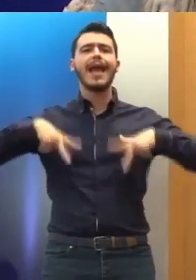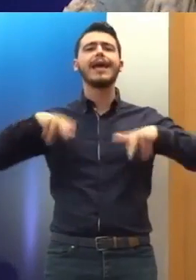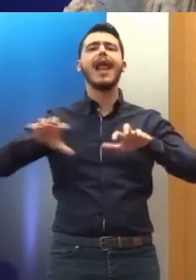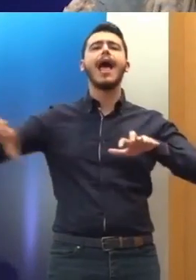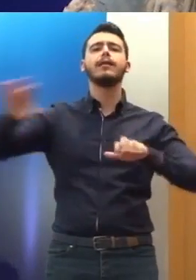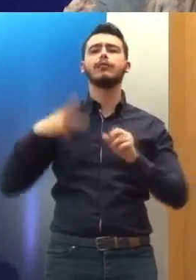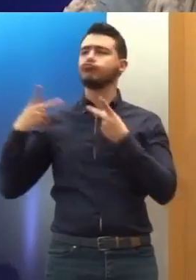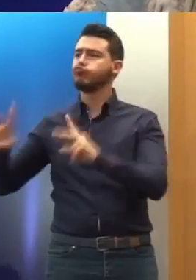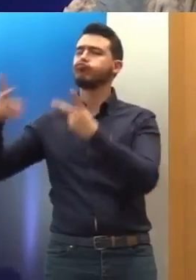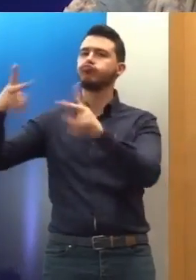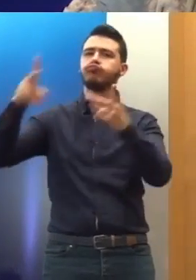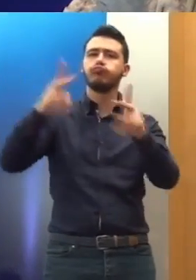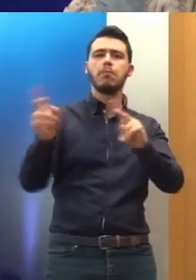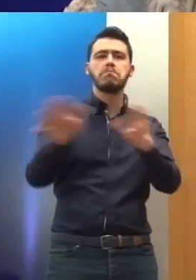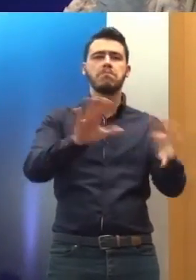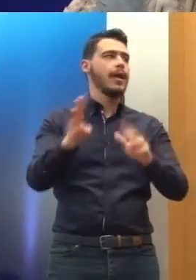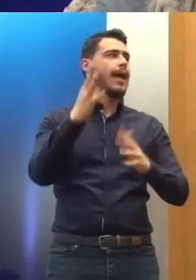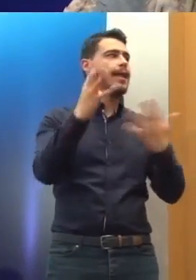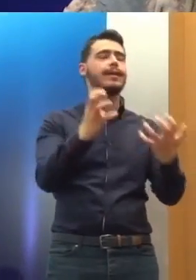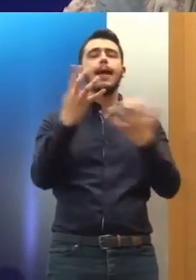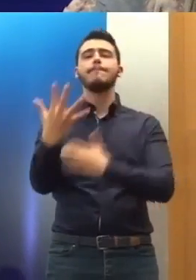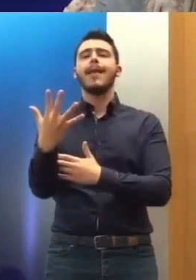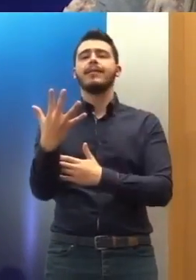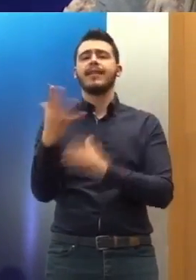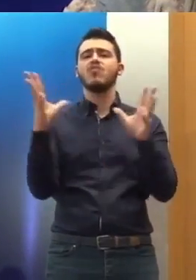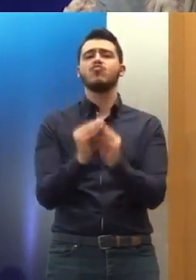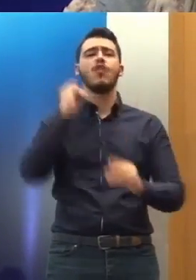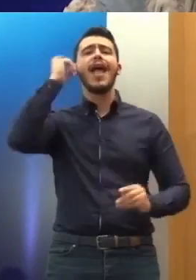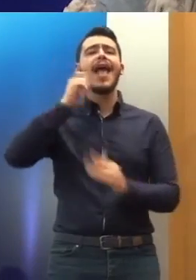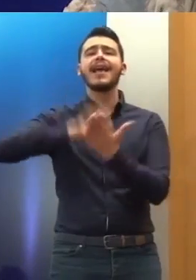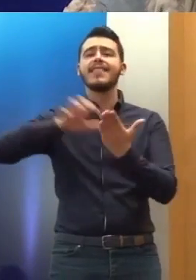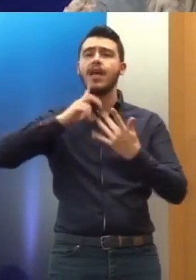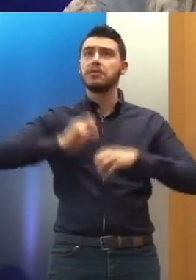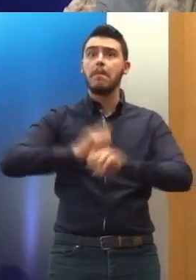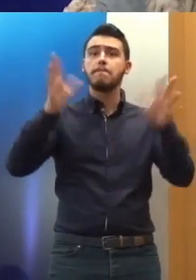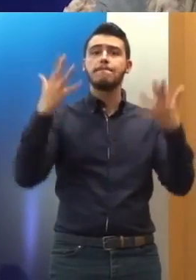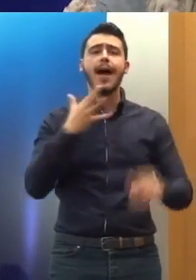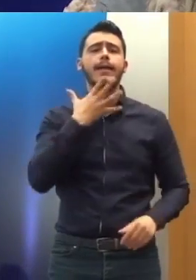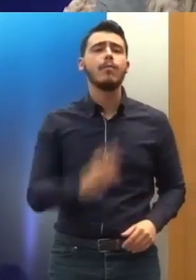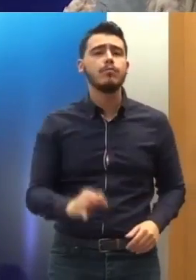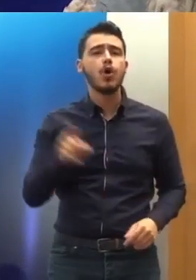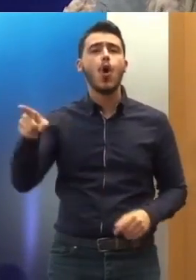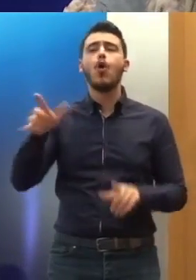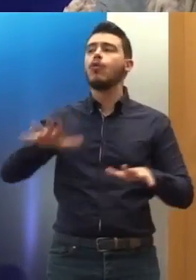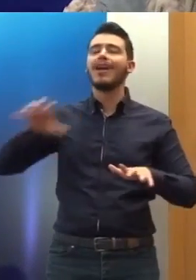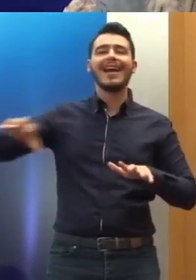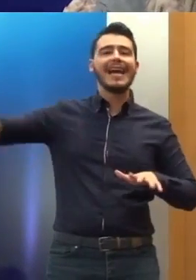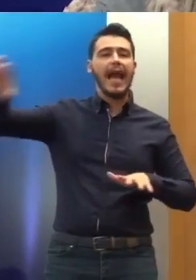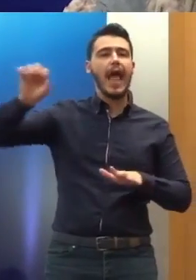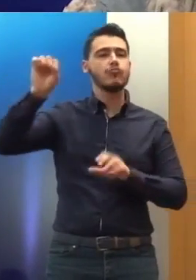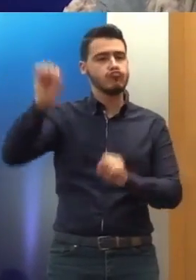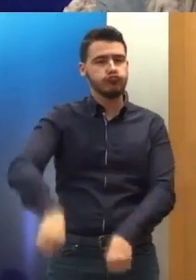95% θα έλεγα, των εκθέσεων είναι δημοσιευμένες. Και αυτό είναι πολύ σημαντικό διότι όταν